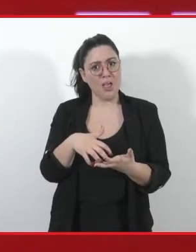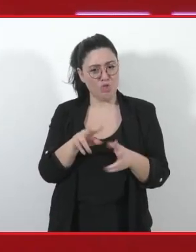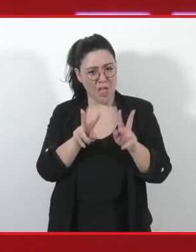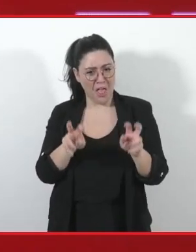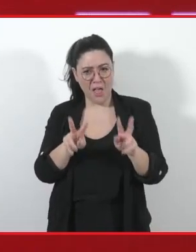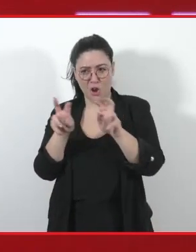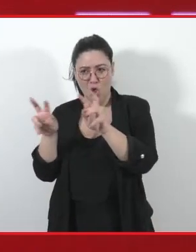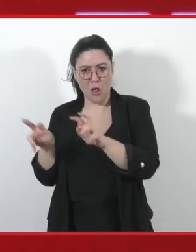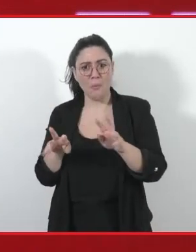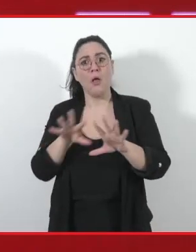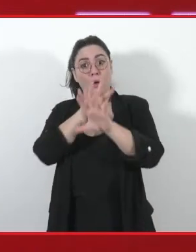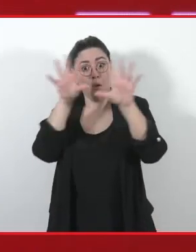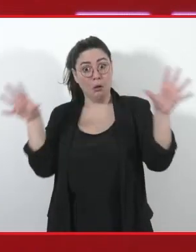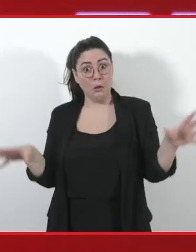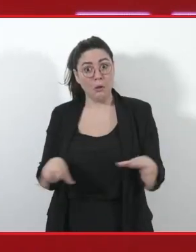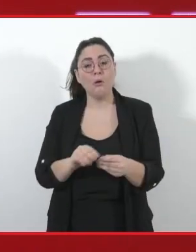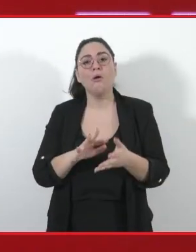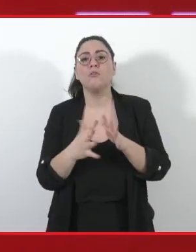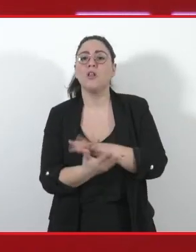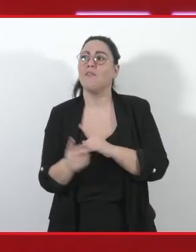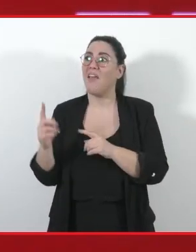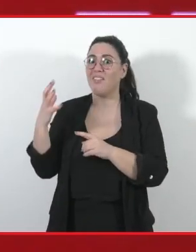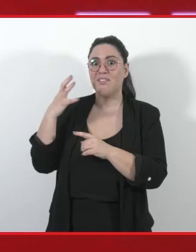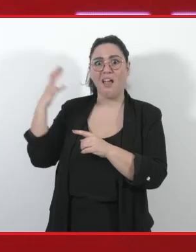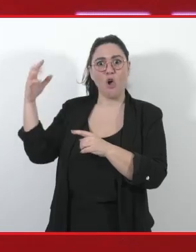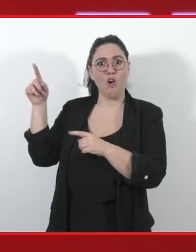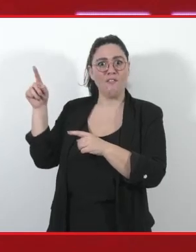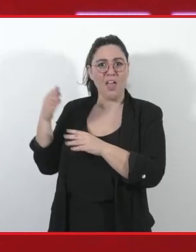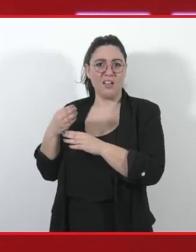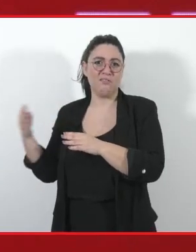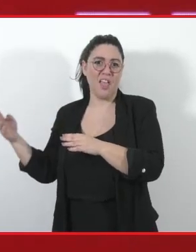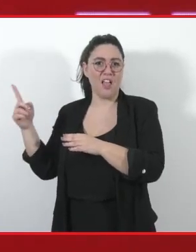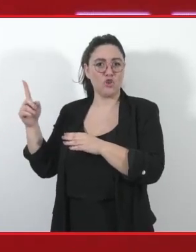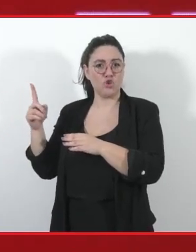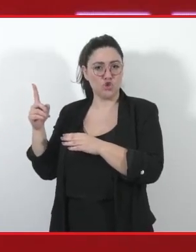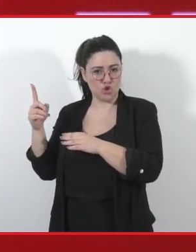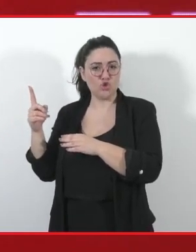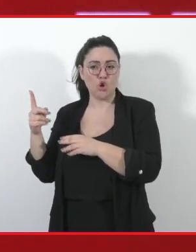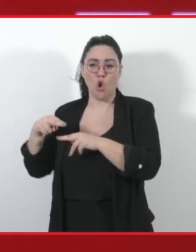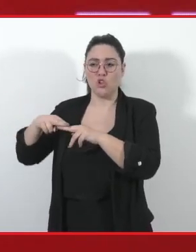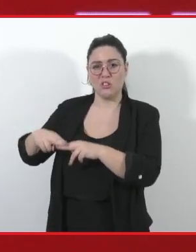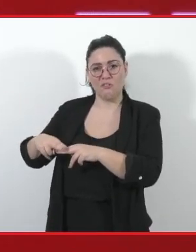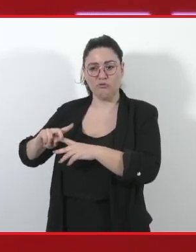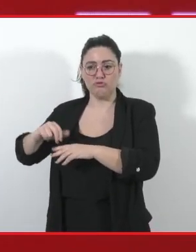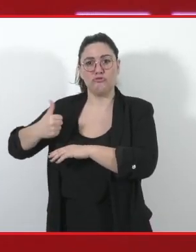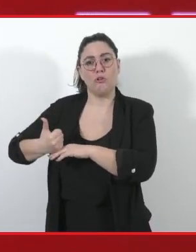è anche una risposta diretta alla destra, conservatrice e sovranista che governa il nostro Paese.